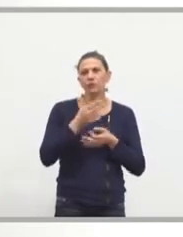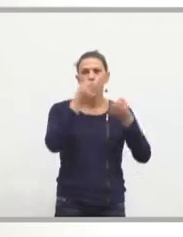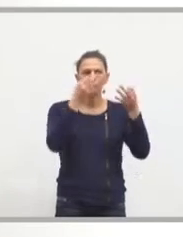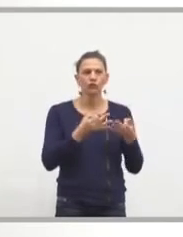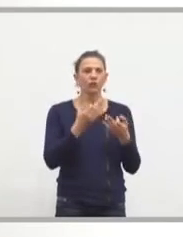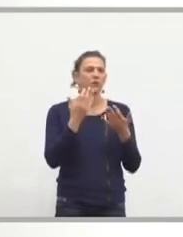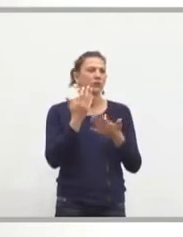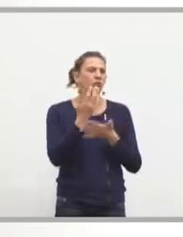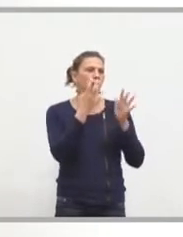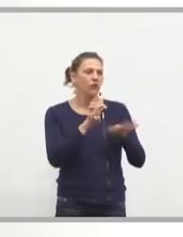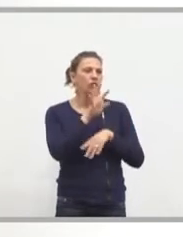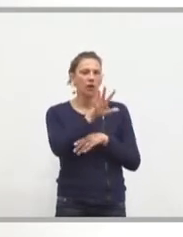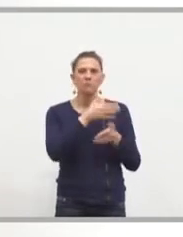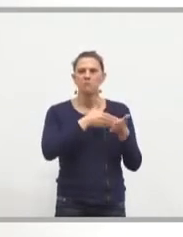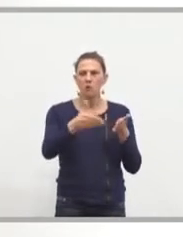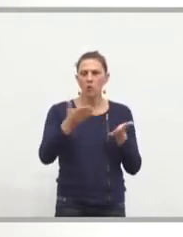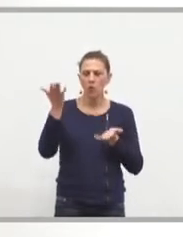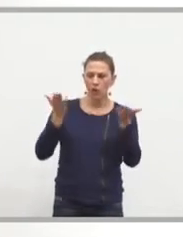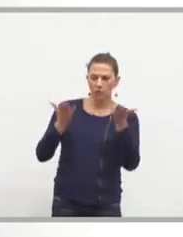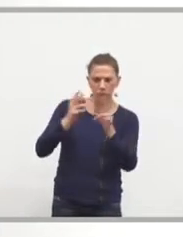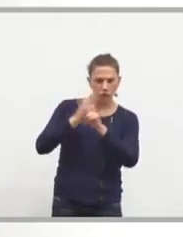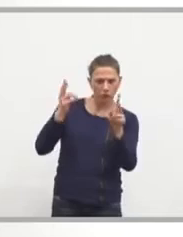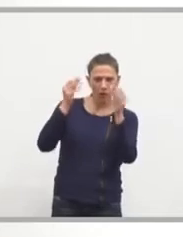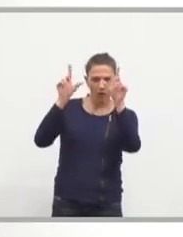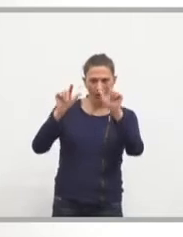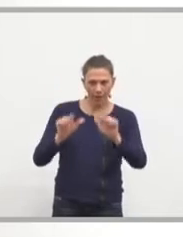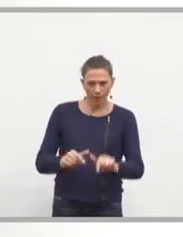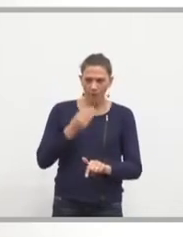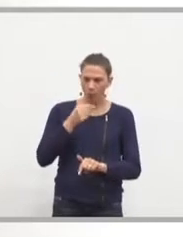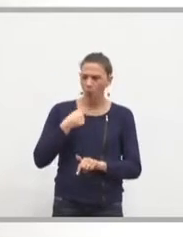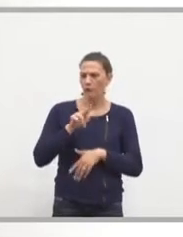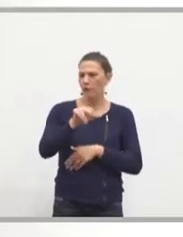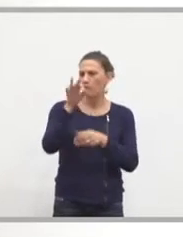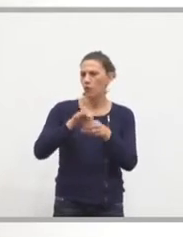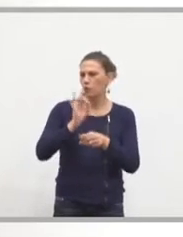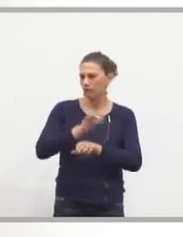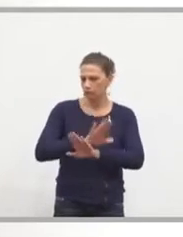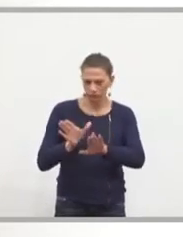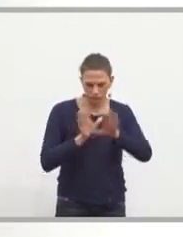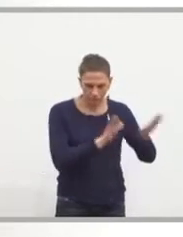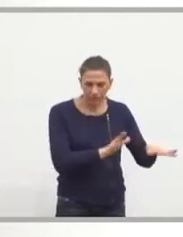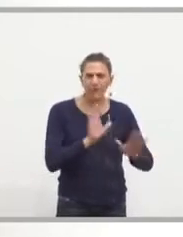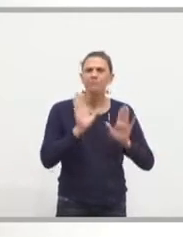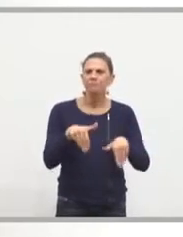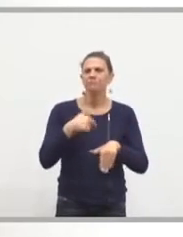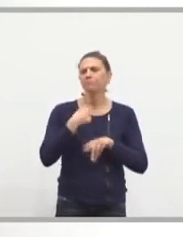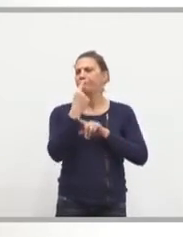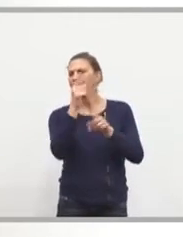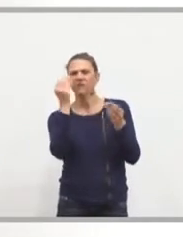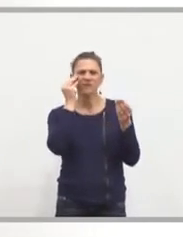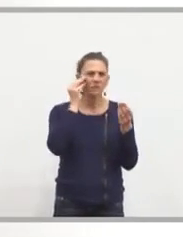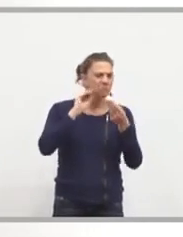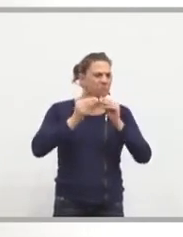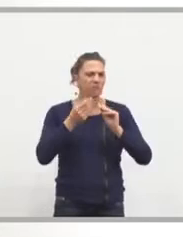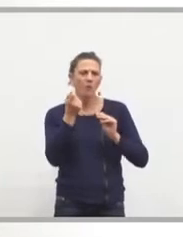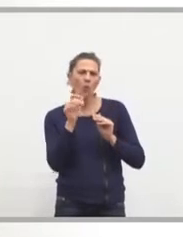millions, les grands équilibres sont là, je voterai ce budget. Le point que je voulais invoquer, il a été esquissé,